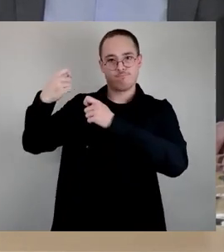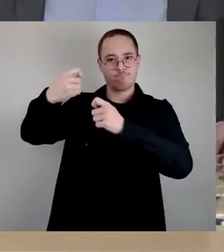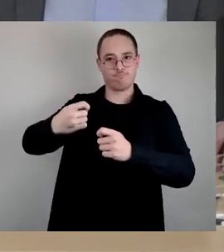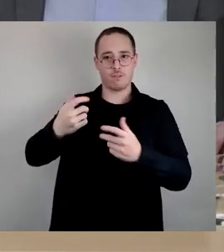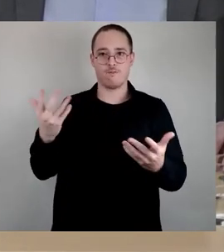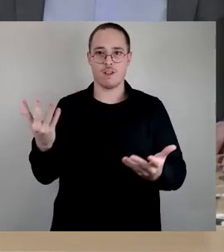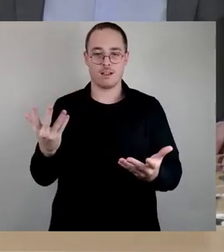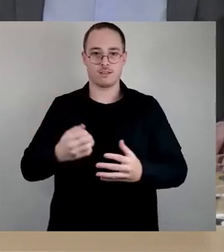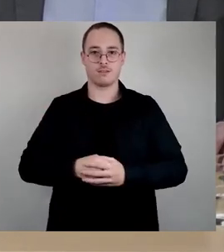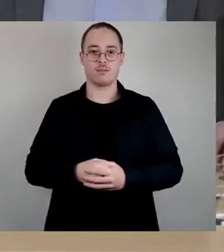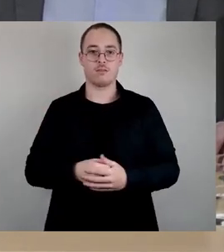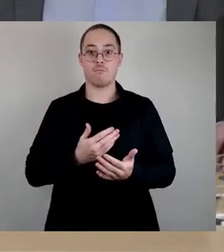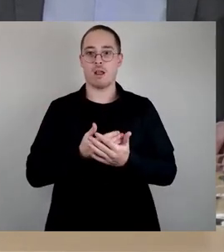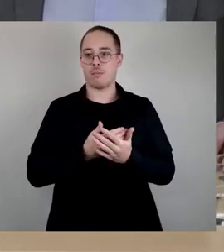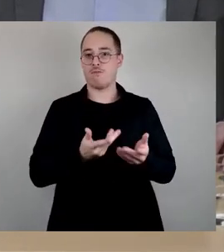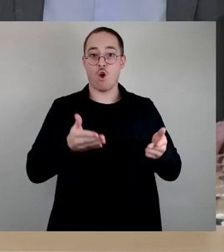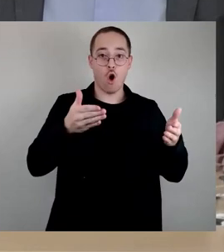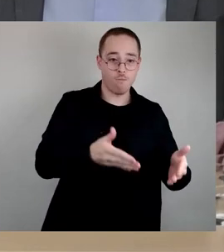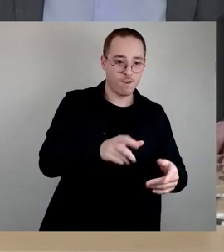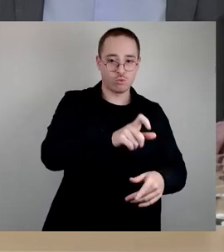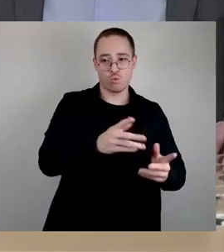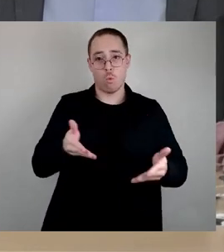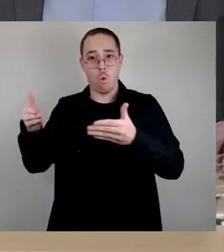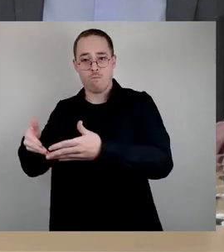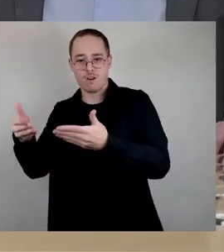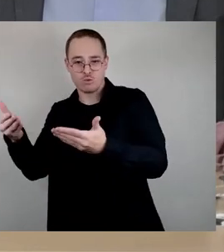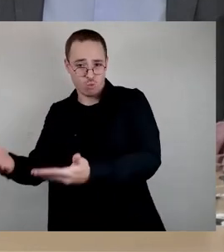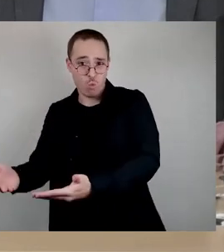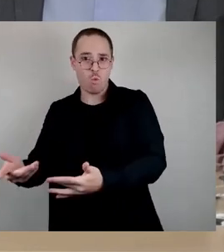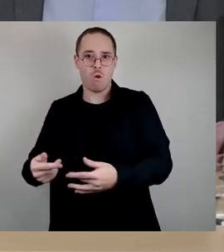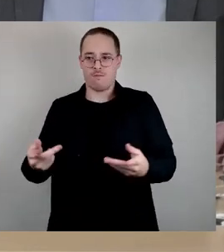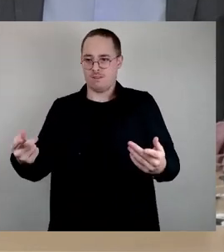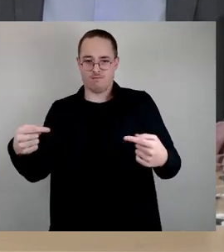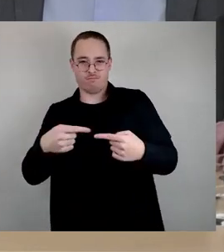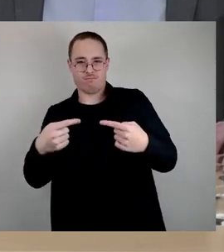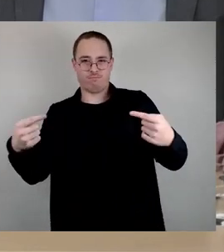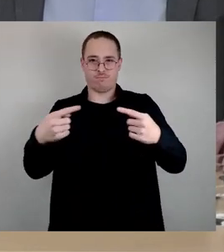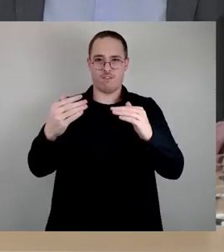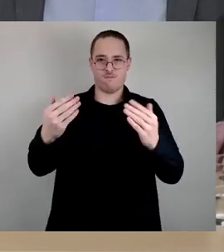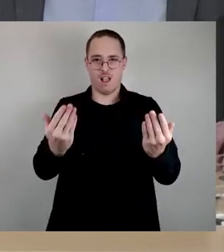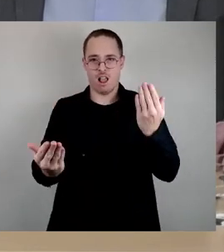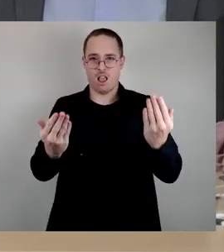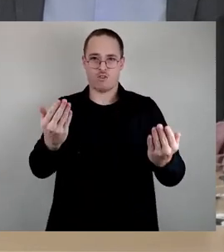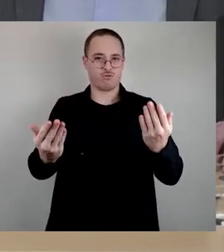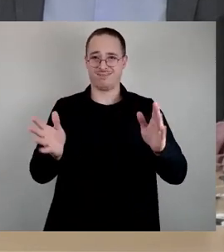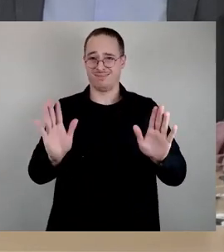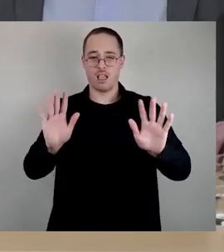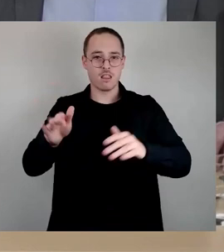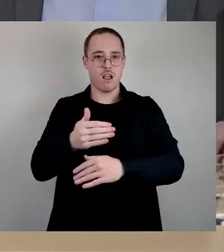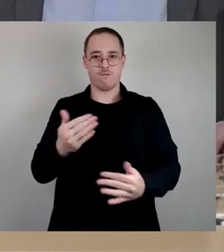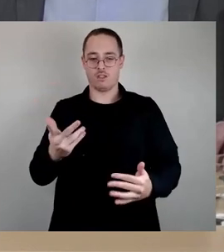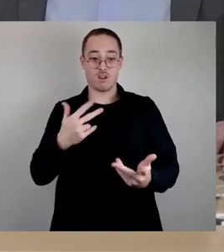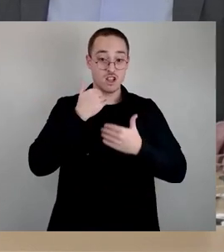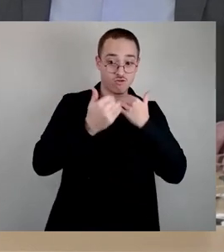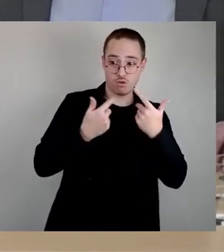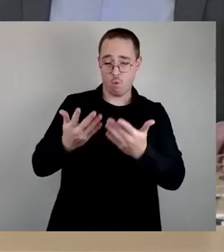Opfer aufgerechnet werden. Geschichte darf nicht umgeschrieben und für das eigene Weltbild passend gemacht werden. In diesem Sinne bin